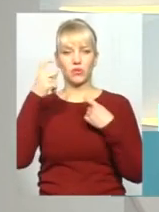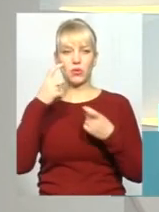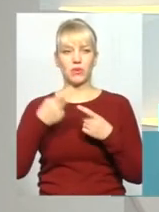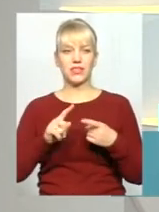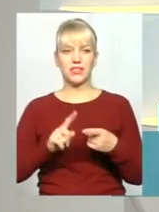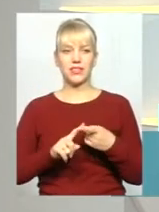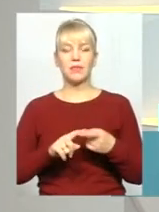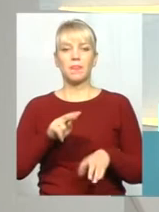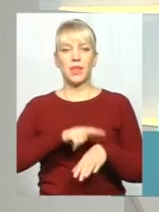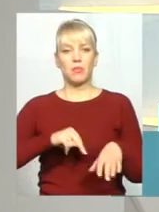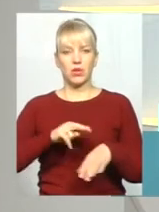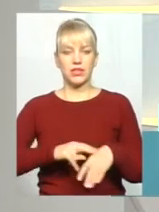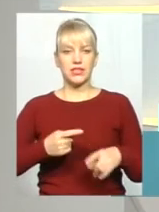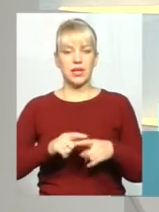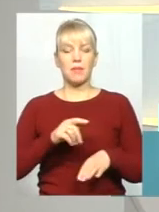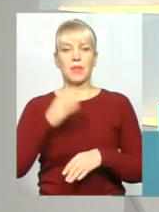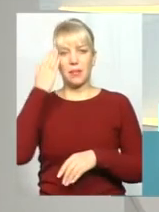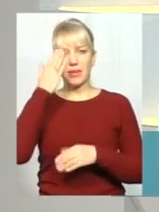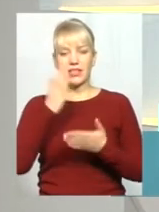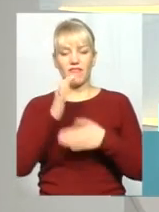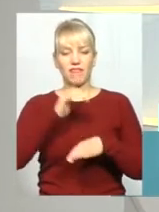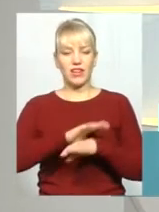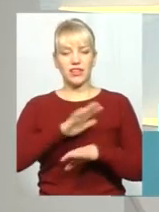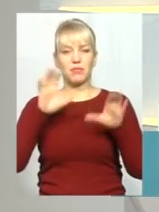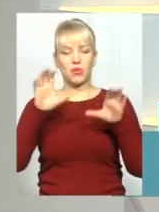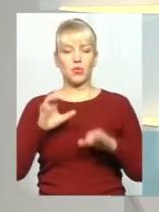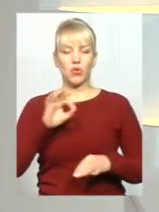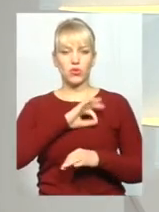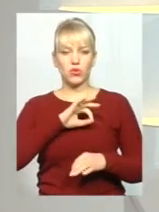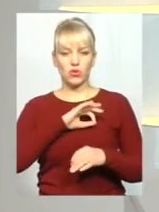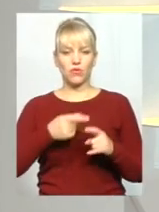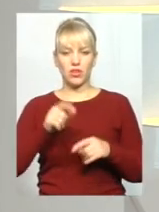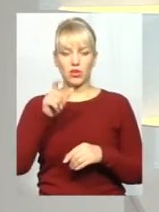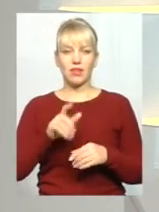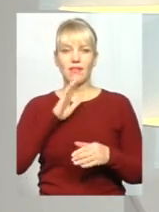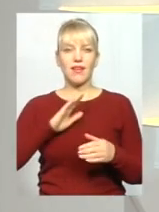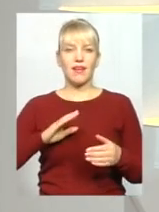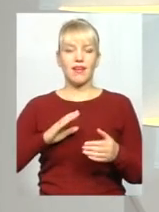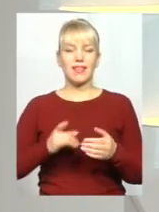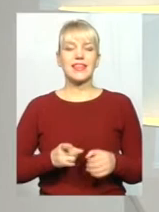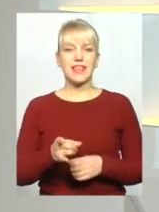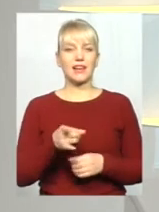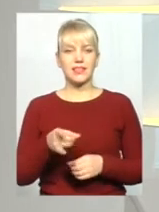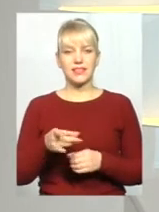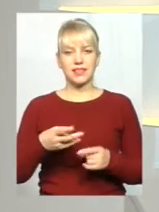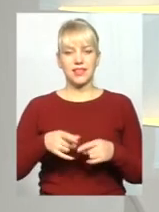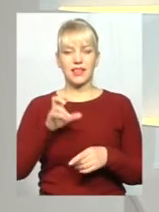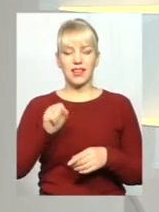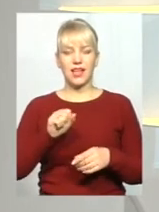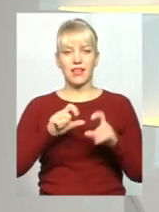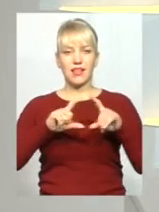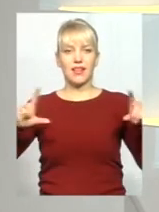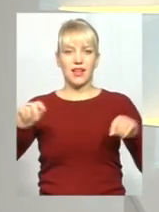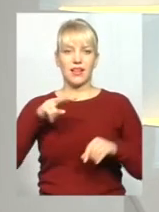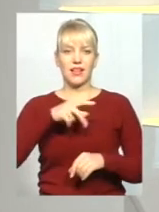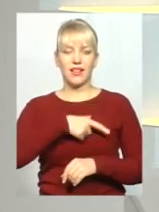Національної поліції Хмельницької області, митниця встановила факт неправомірного користування громадянин України в якості таксі транспортного засобу на реєстраційних номерах Литовської